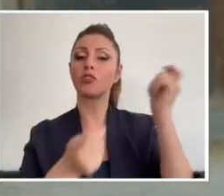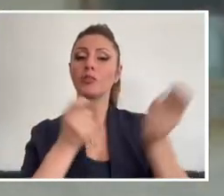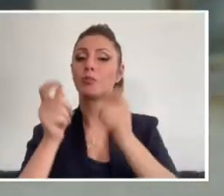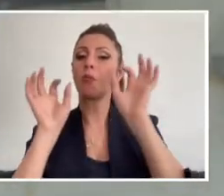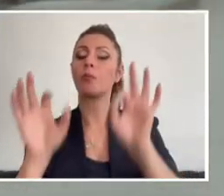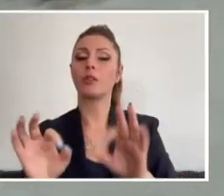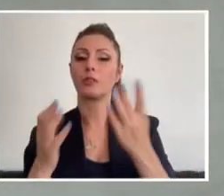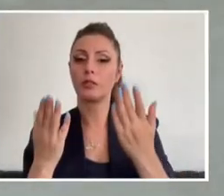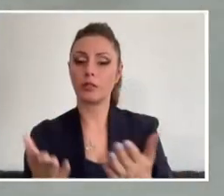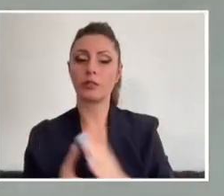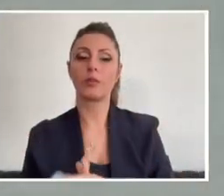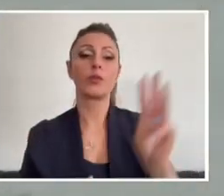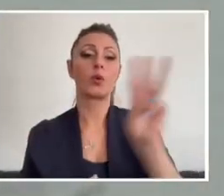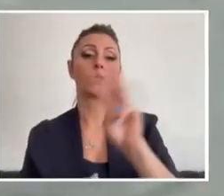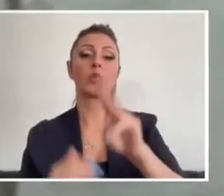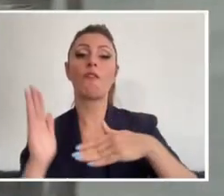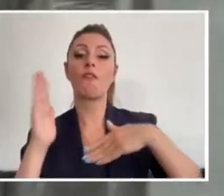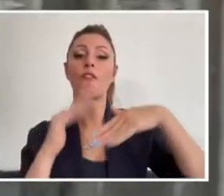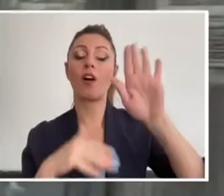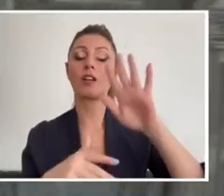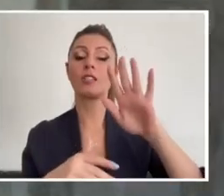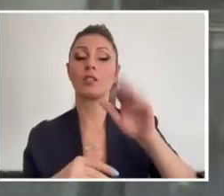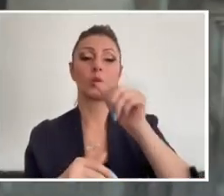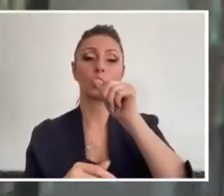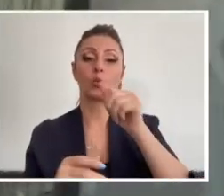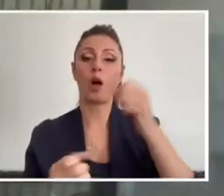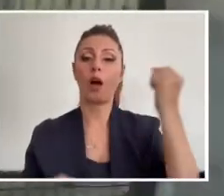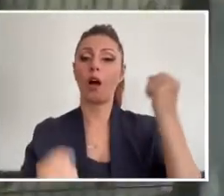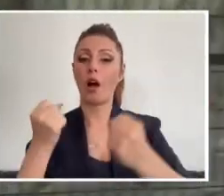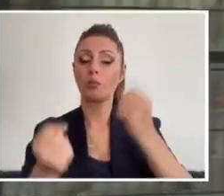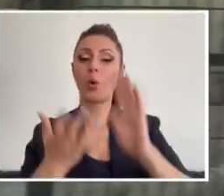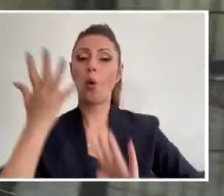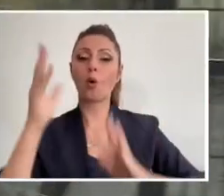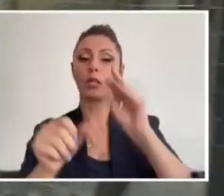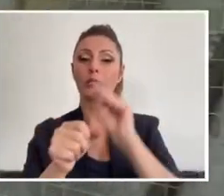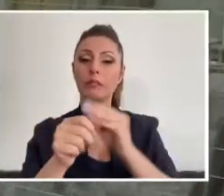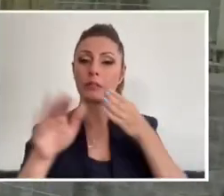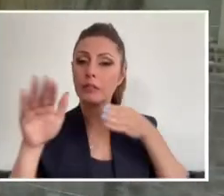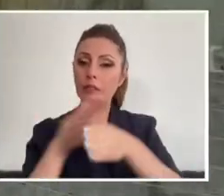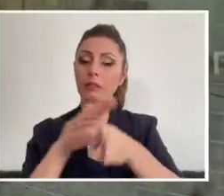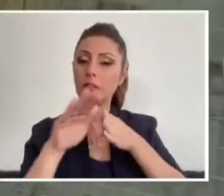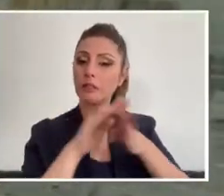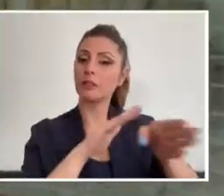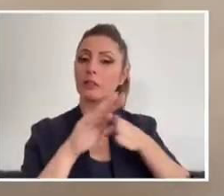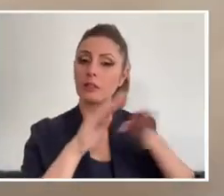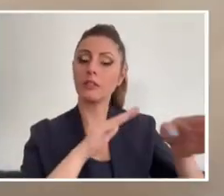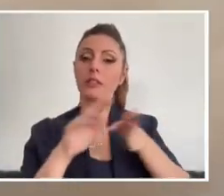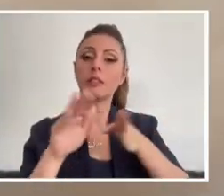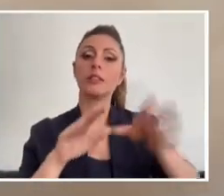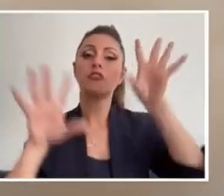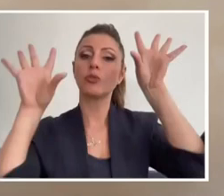30'dan fazla arazözle orman içlerine, orman derinliklerine girildi. Hortumlar çekildi. Ama